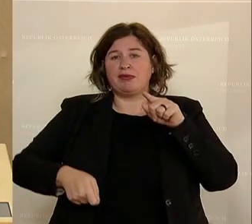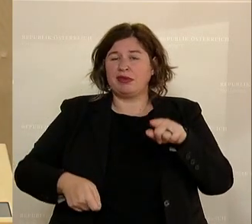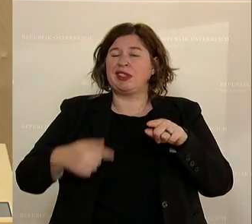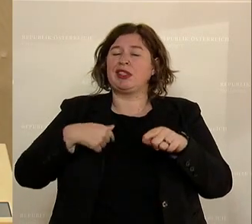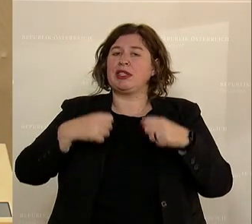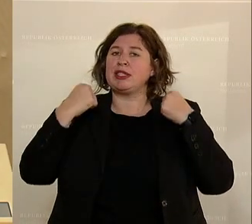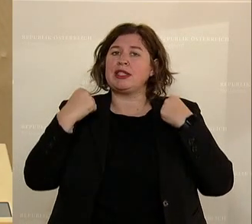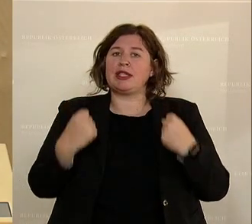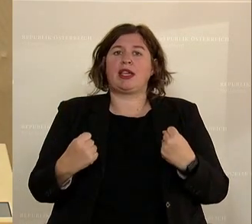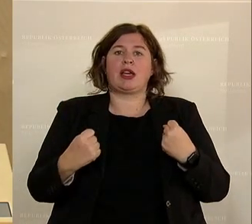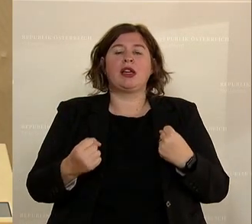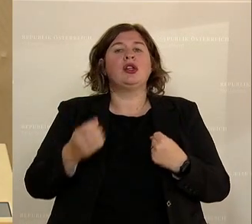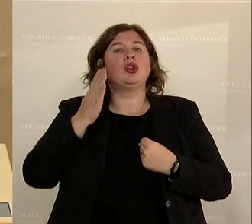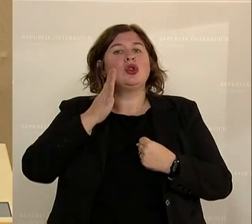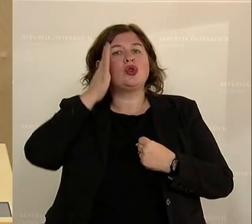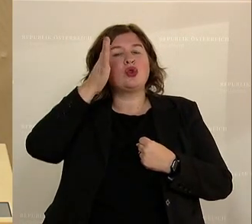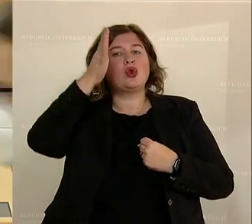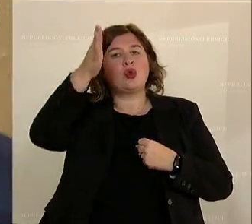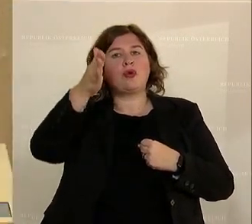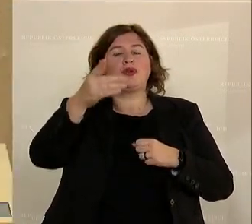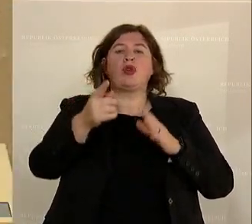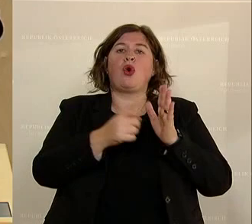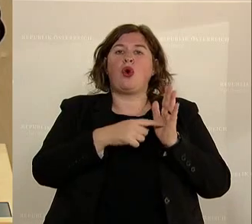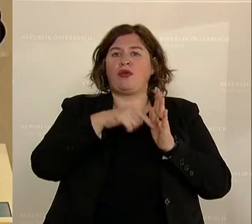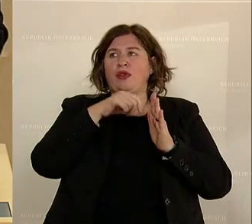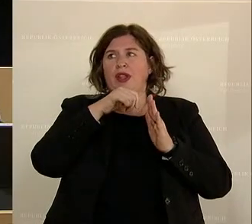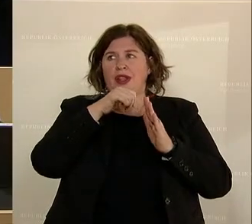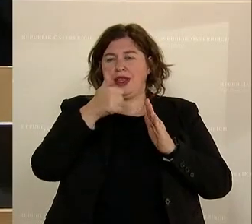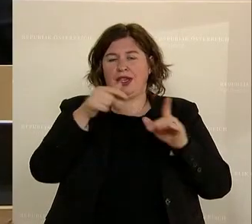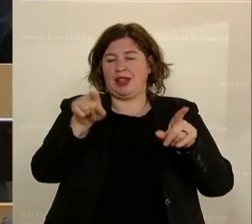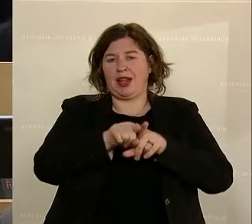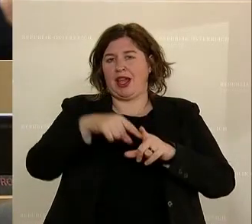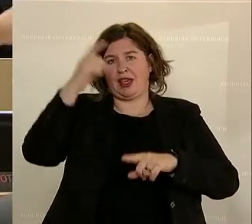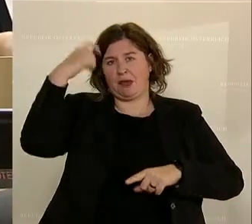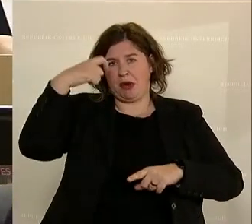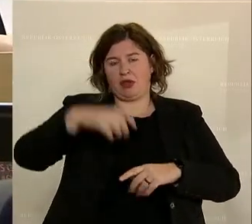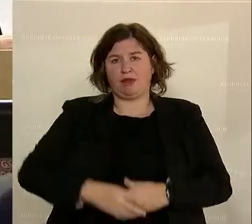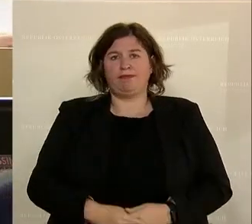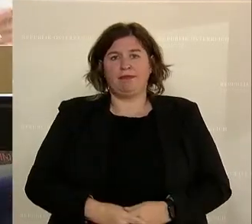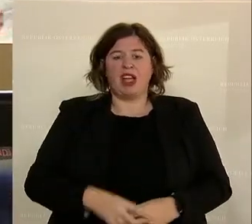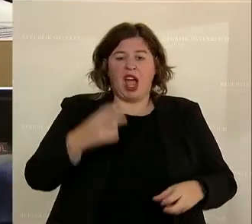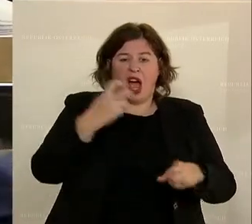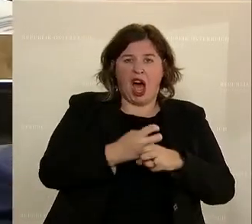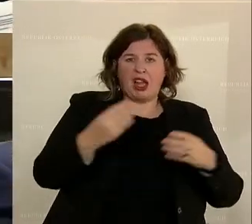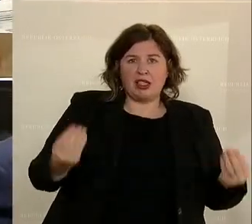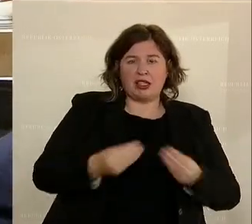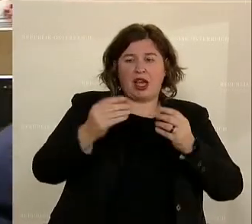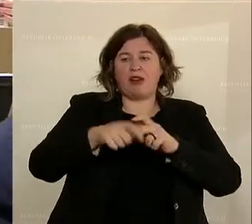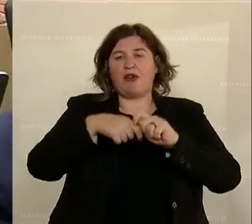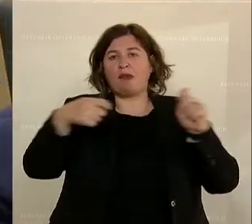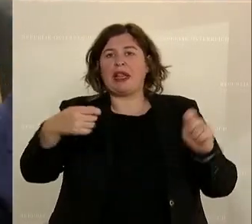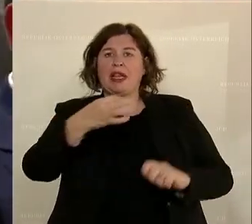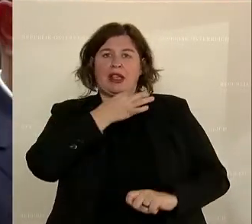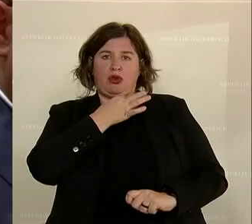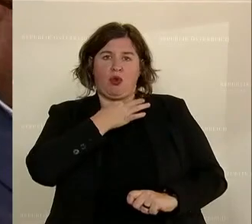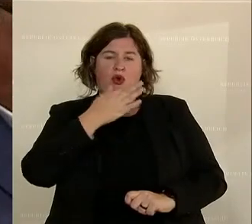sicher, werden wir in Zukunft oft nicht einer Meinung sein. Hart in der Sache, verbindlich im Ton, das